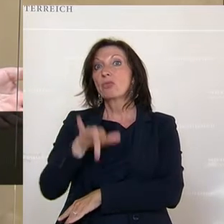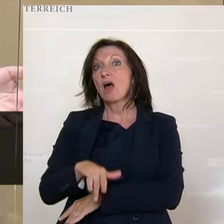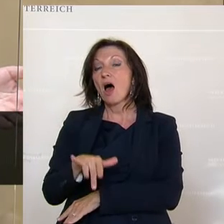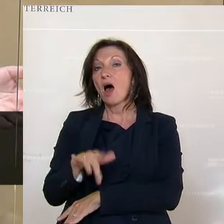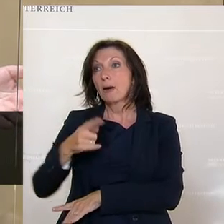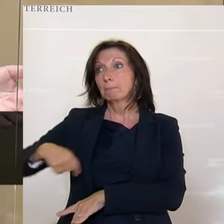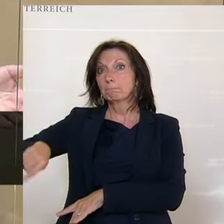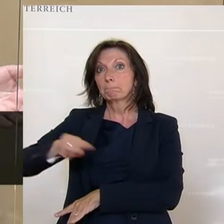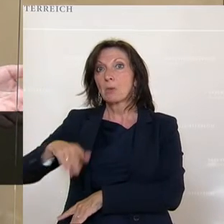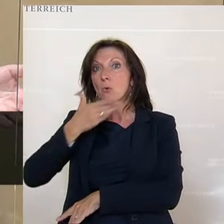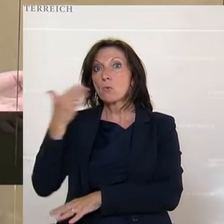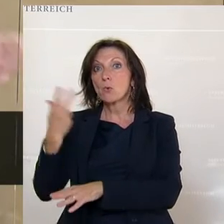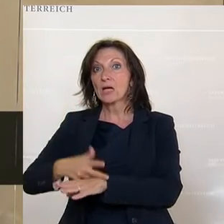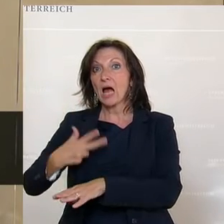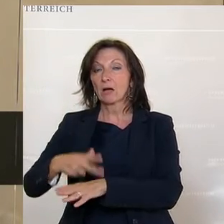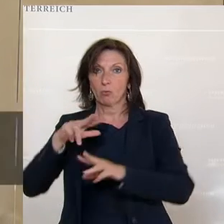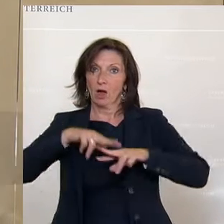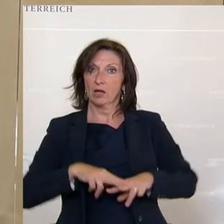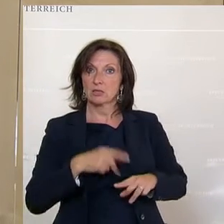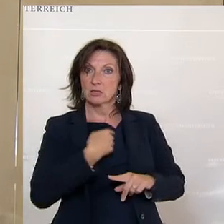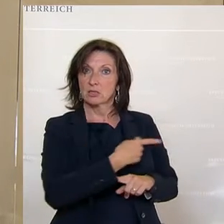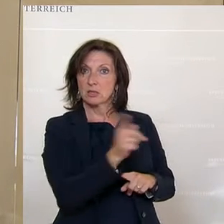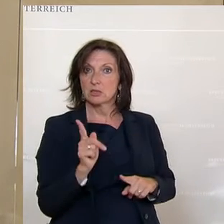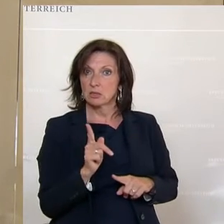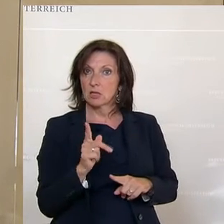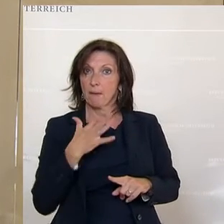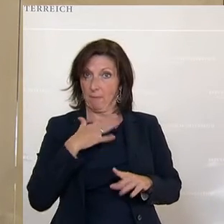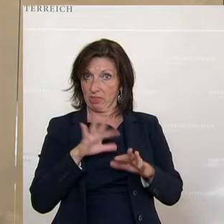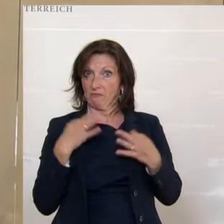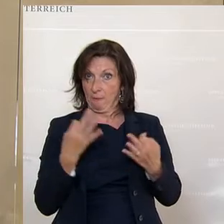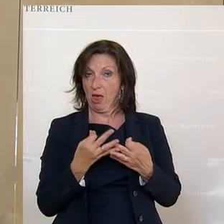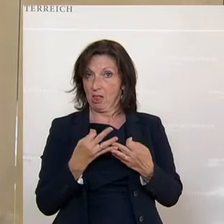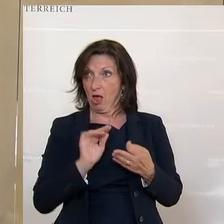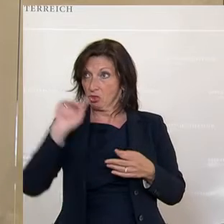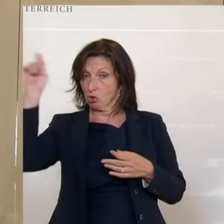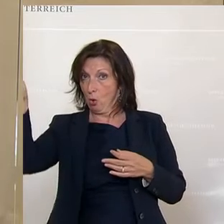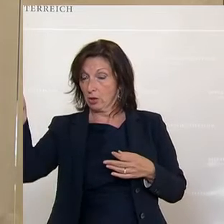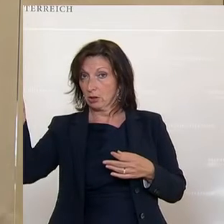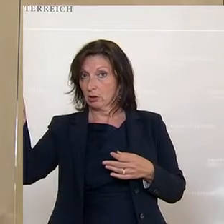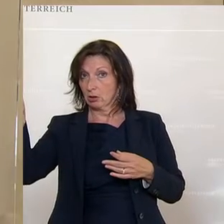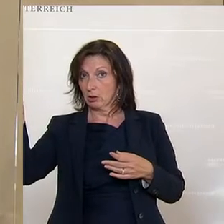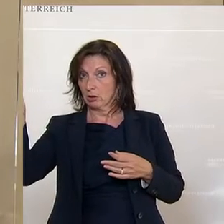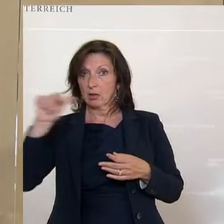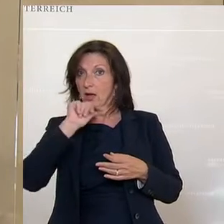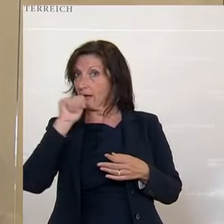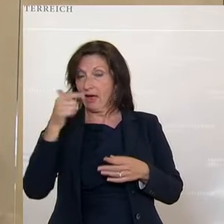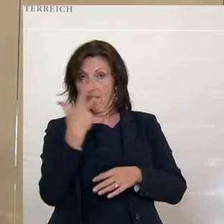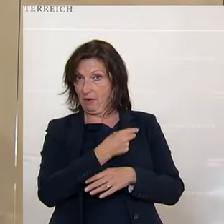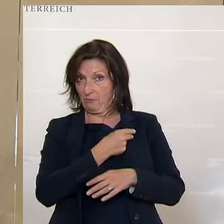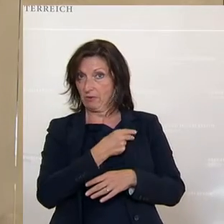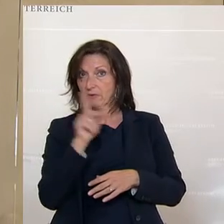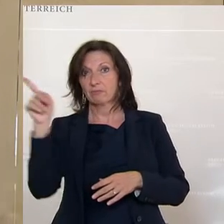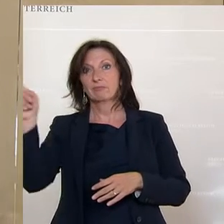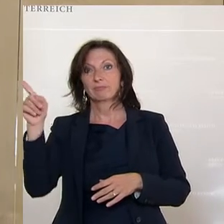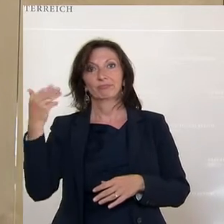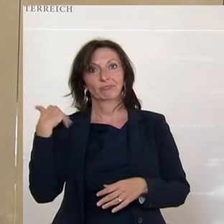waren diejenigen, die nicht erkrankt sind. Diejenigen aus meiner Familie, die dort waren und nicht geimpft waren, also waren dann sozusagen